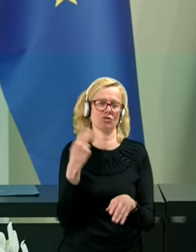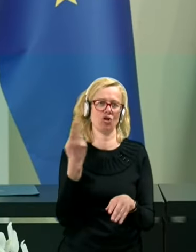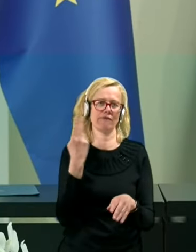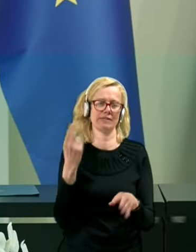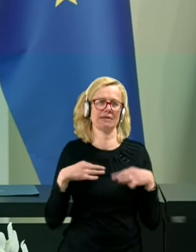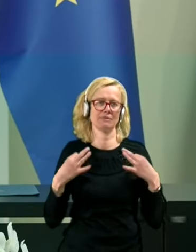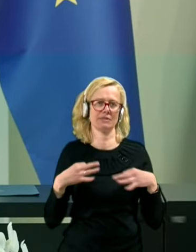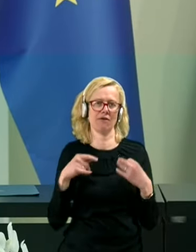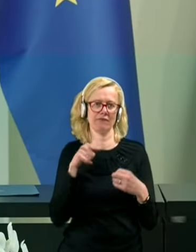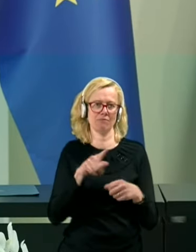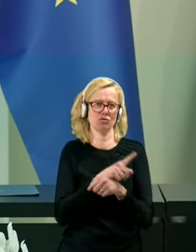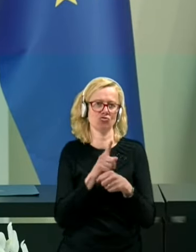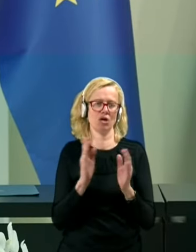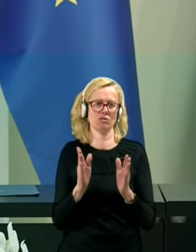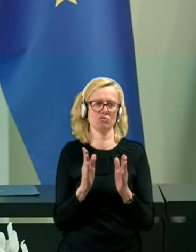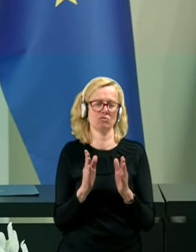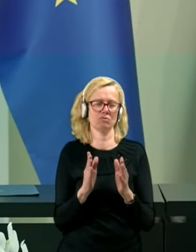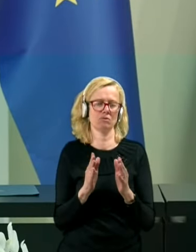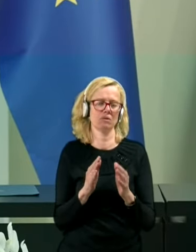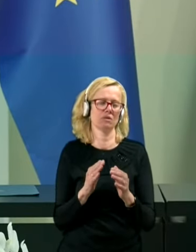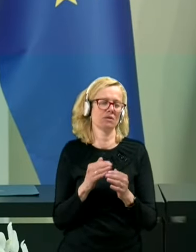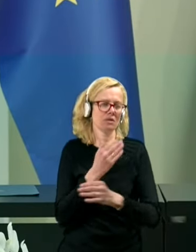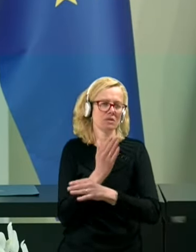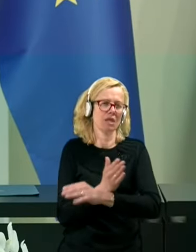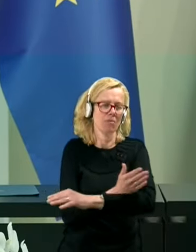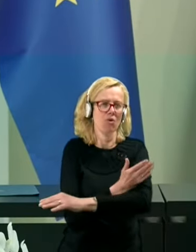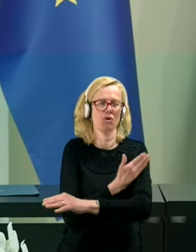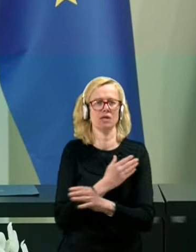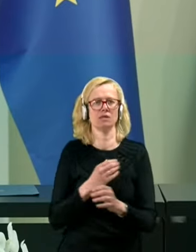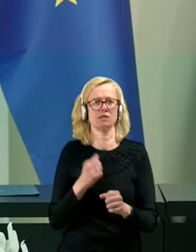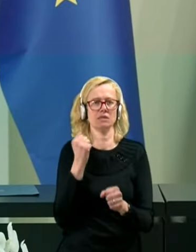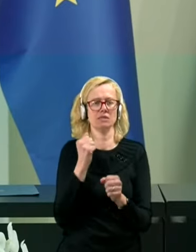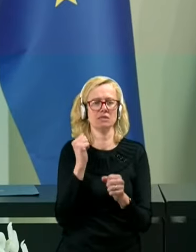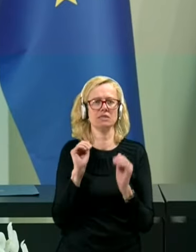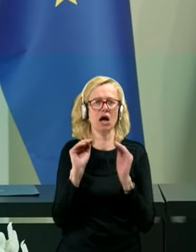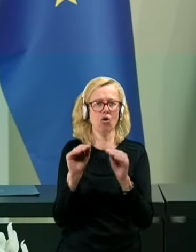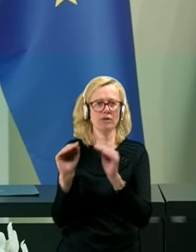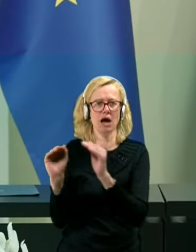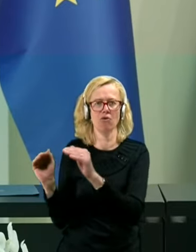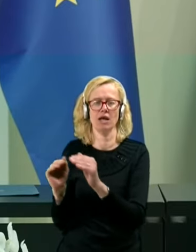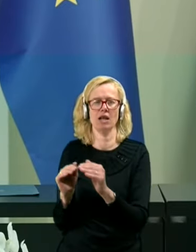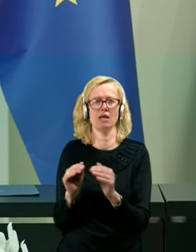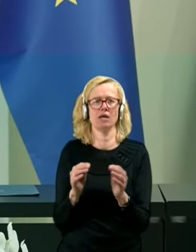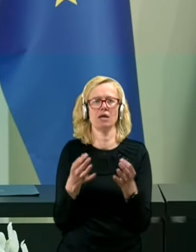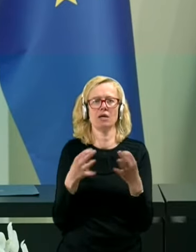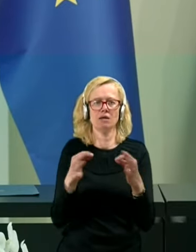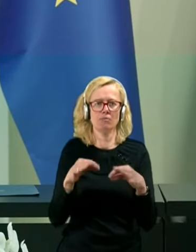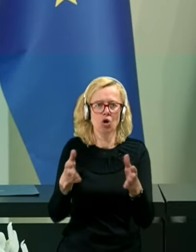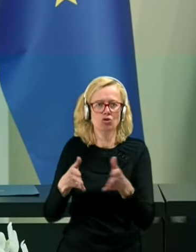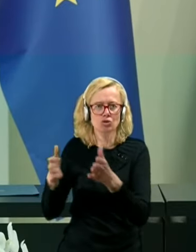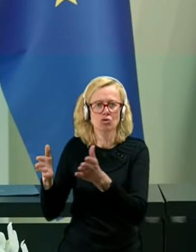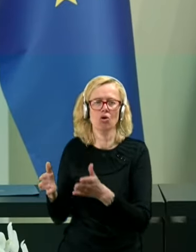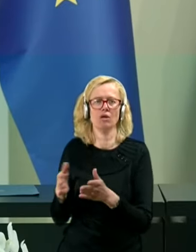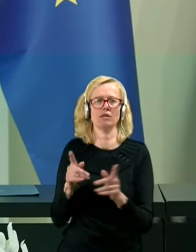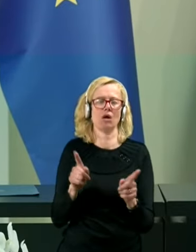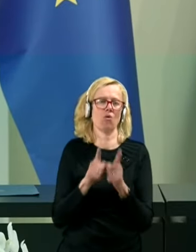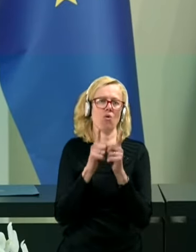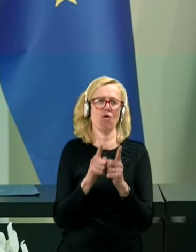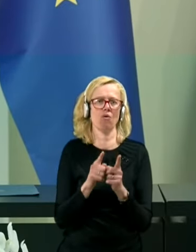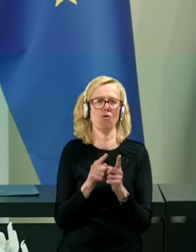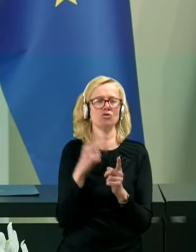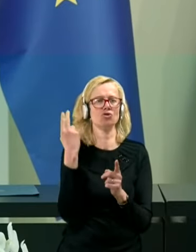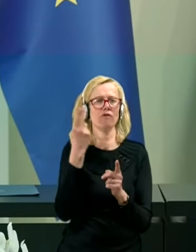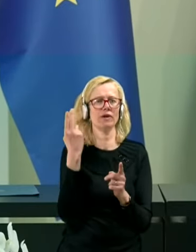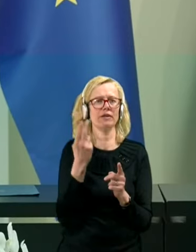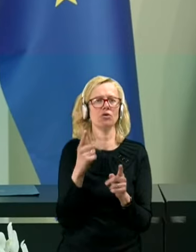v tem času s krajnimi napori, zagotavljali kapacitete, tako da v Sloveniji tudi v najtežjih časih ni bilo potrebno